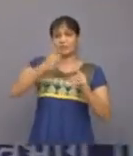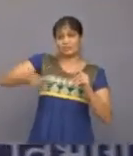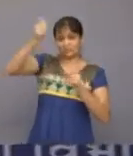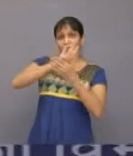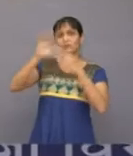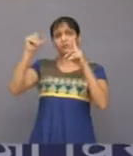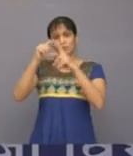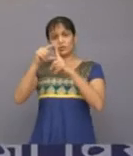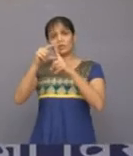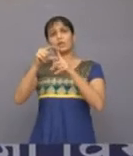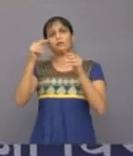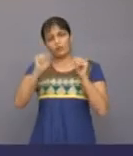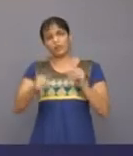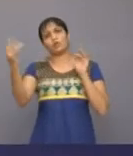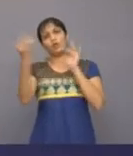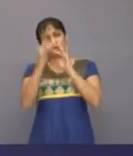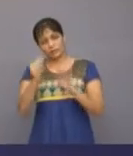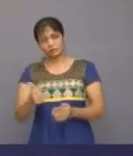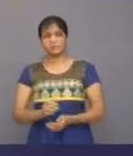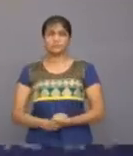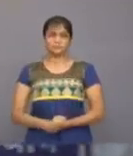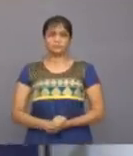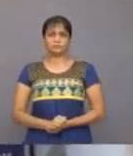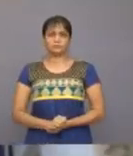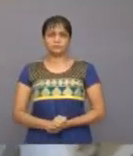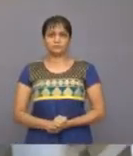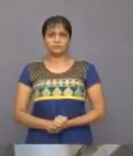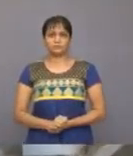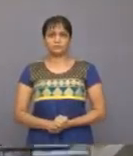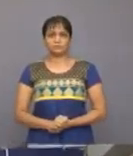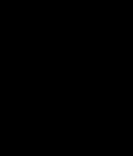एवं वाचा विक्रूती विज्ञान विबाव को संपर्व कर सकते है